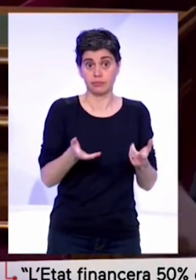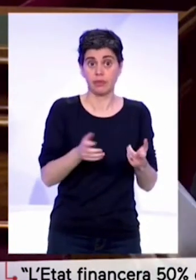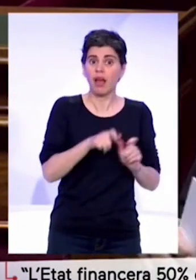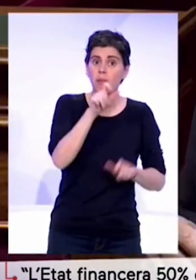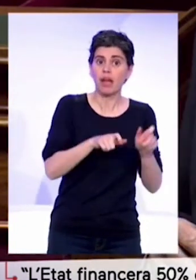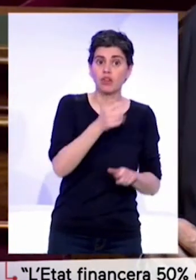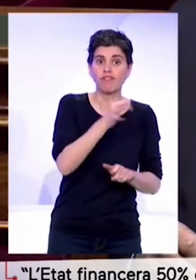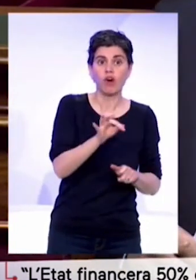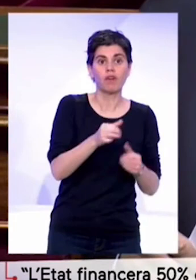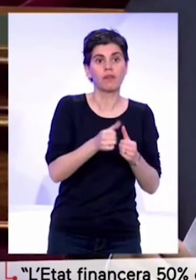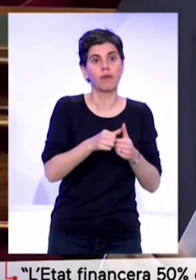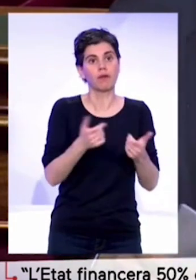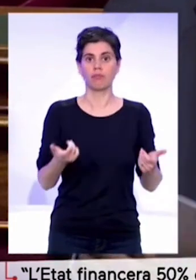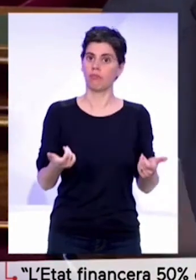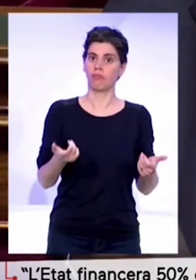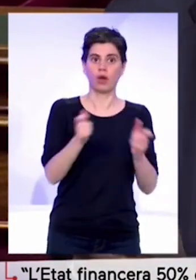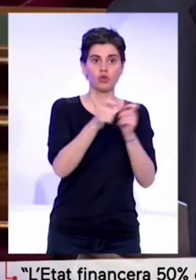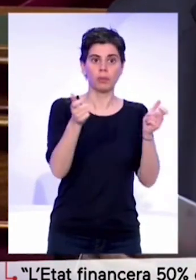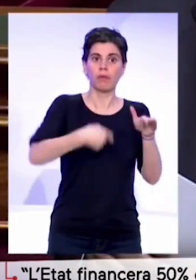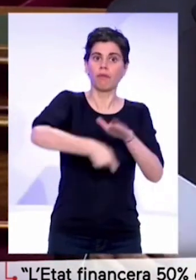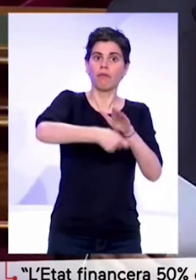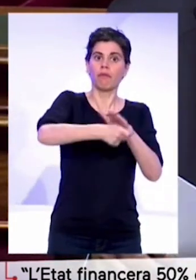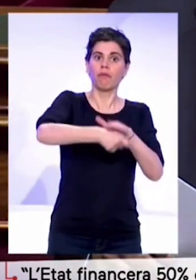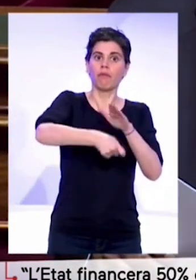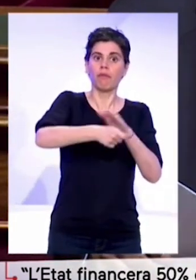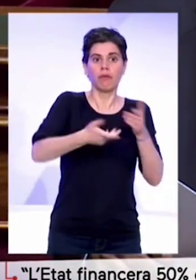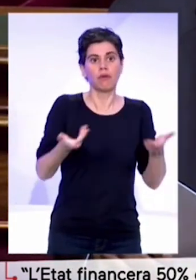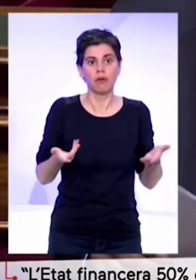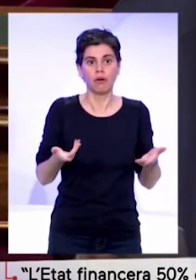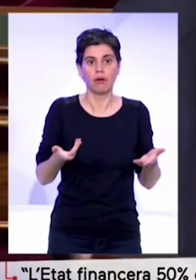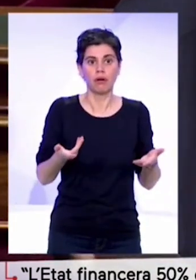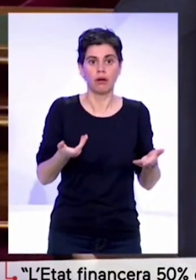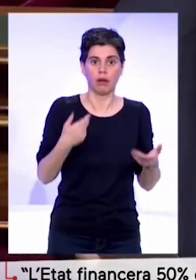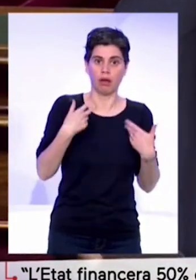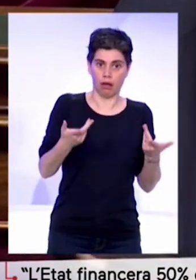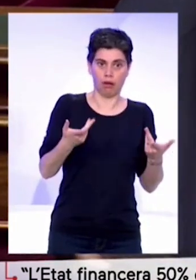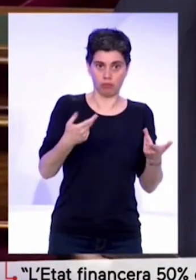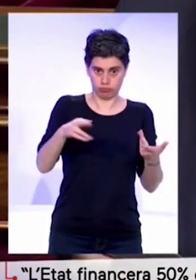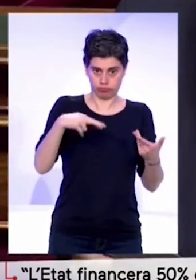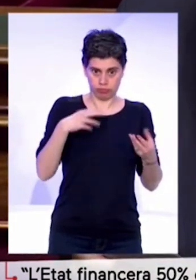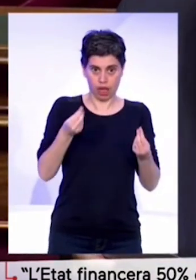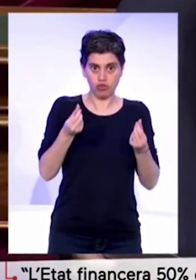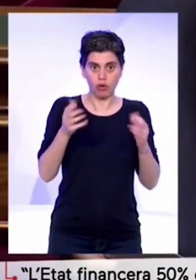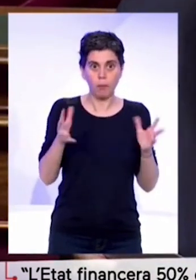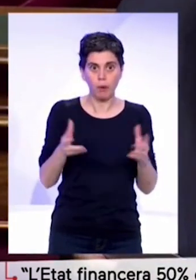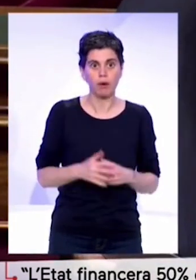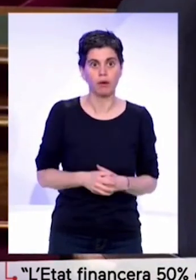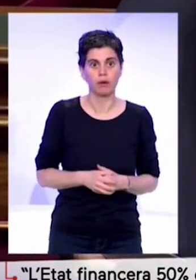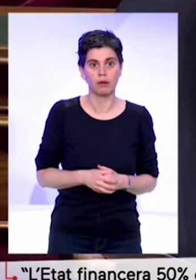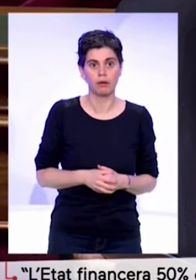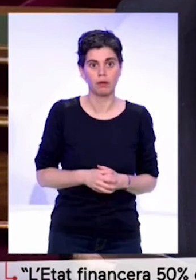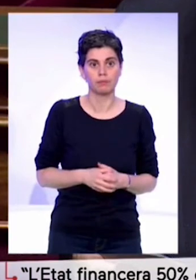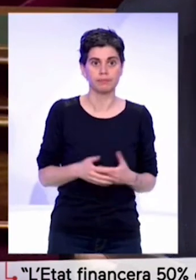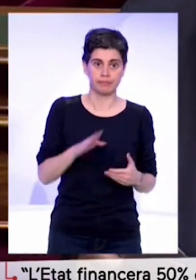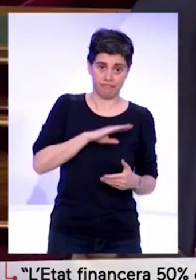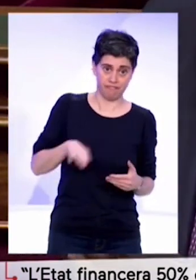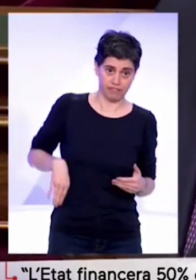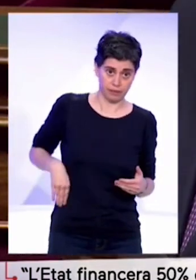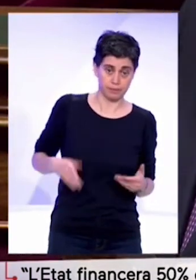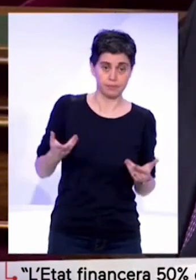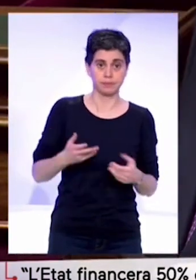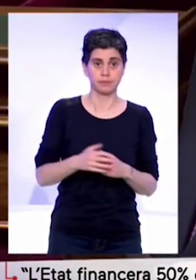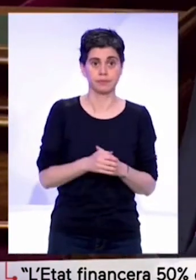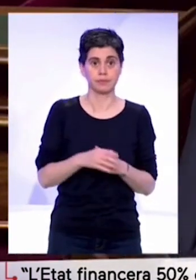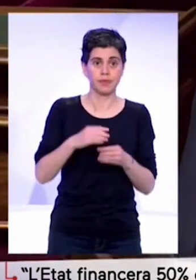qu'on donne beaucoup d'argent aux grandes entreprises sans qu'ils puissent bénéficier d'un retour. Je terminerai enfin, s'agissant de la